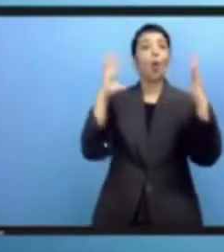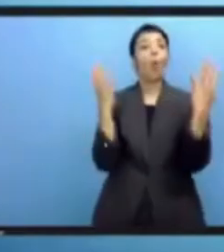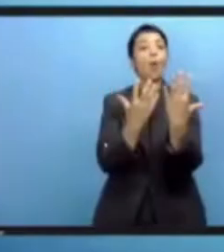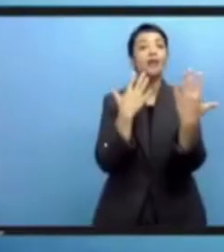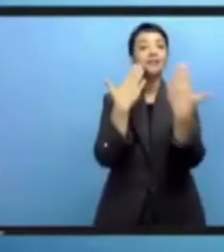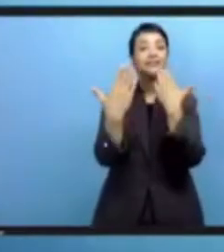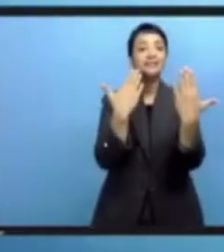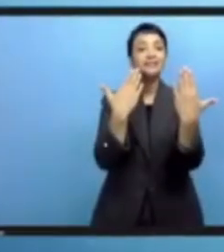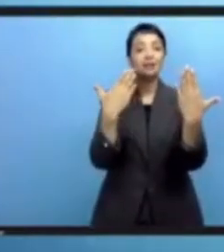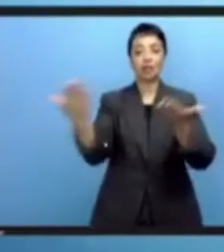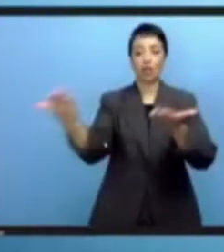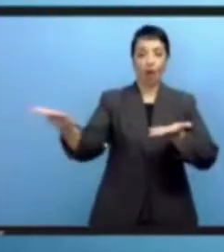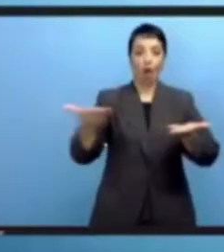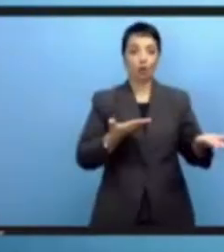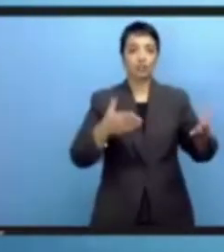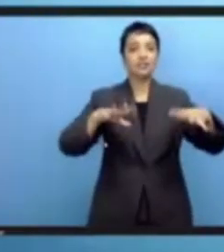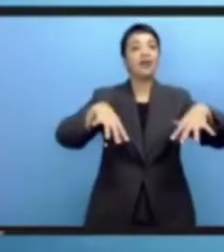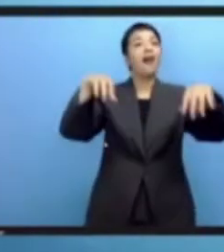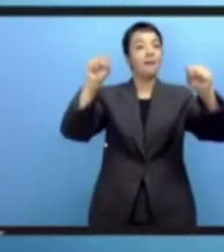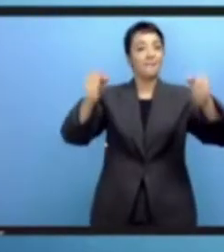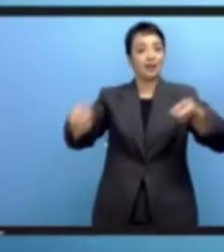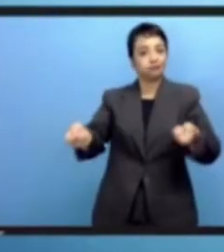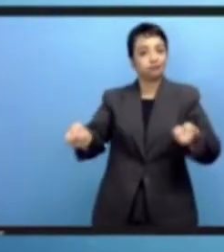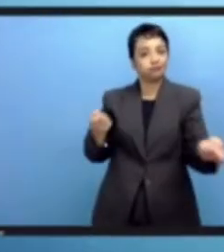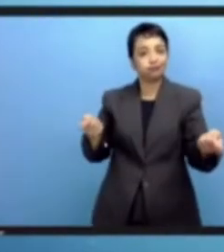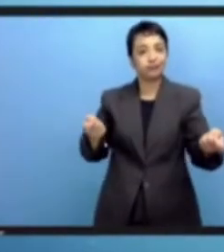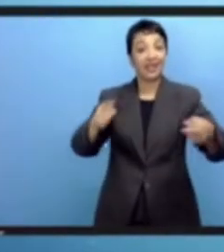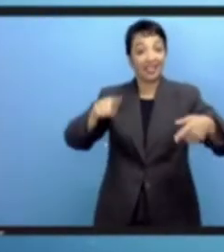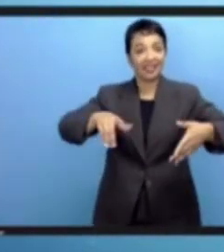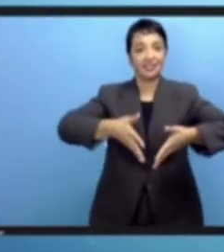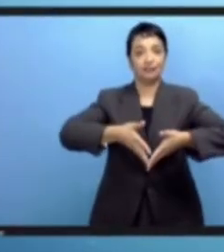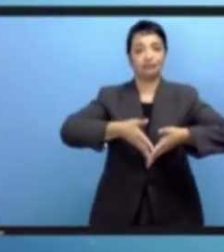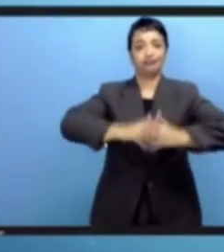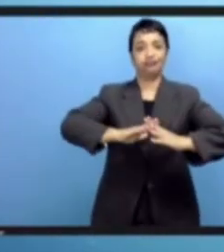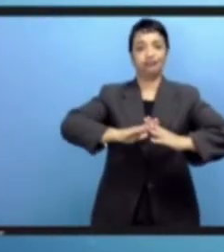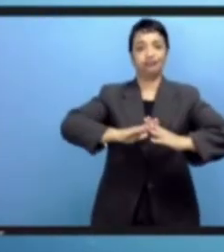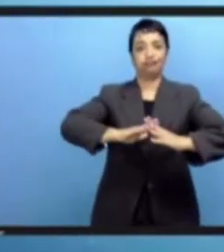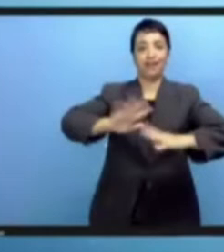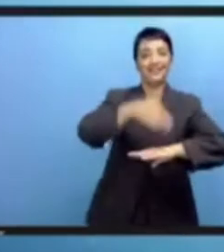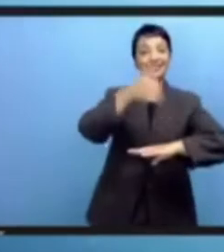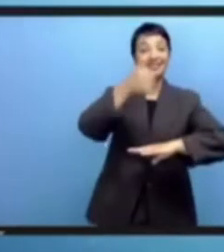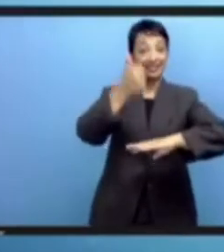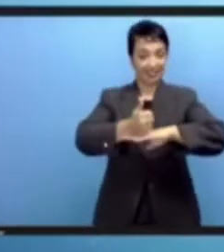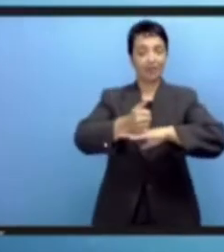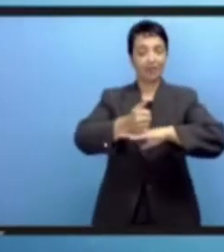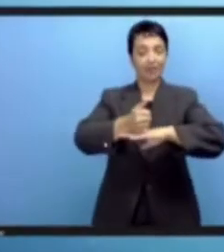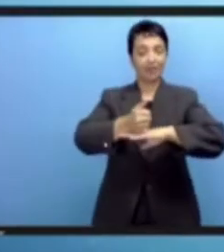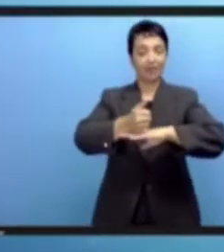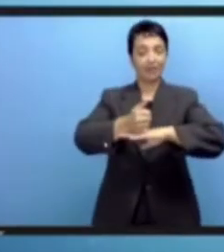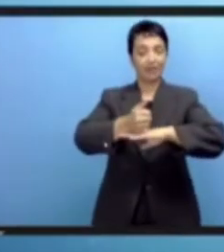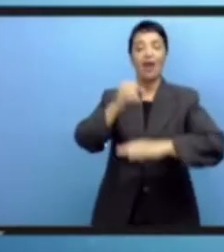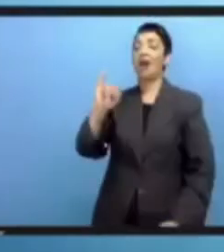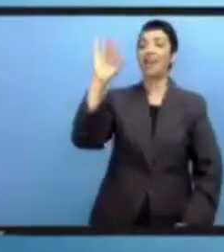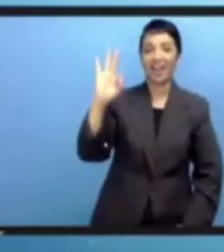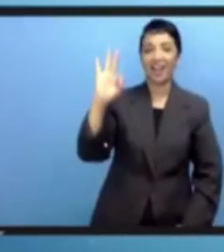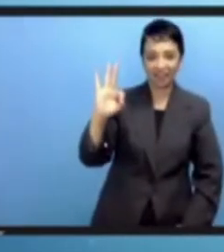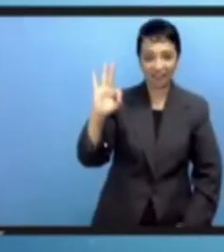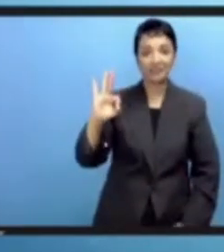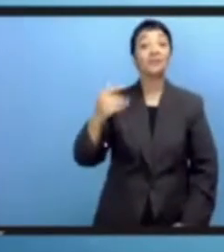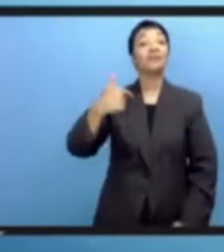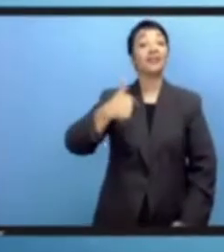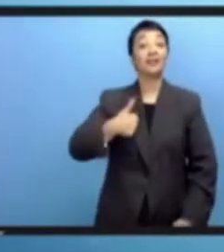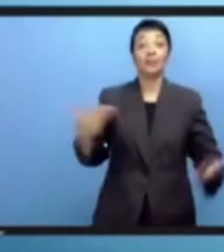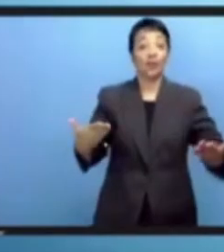العام القمة العالمية لمجتمع المعلومات والتي كانت مهد منتدى حوكمة الإنترنت